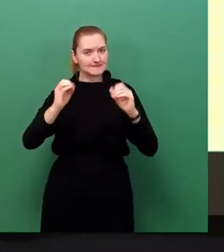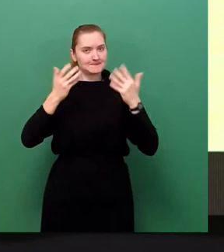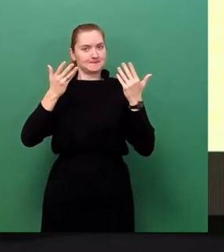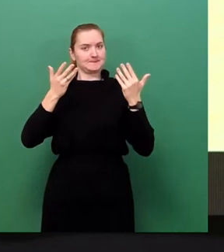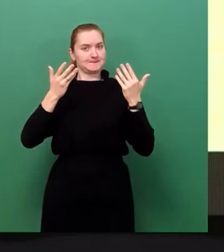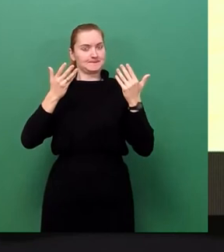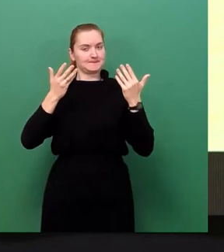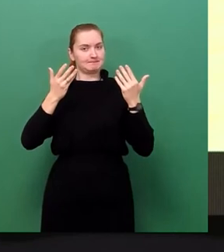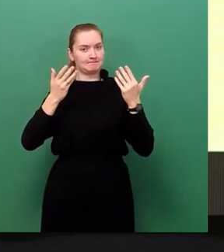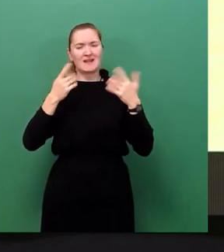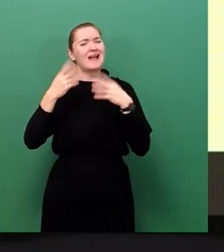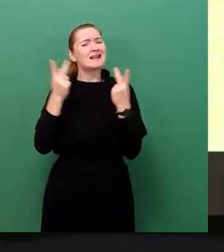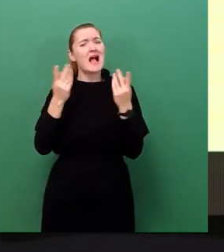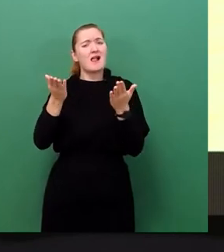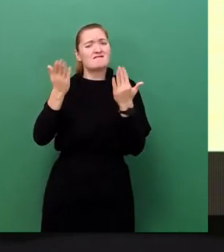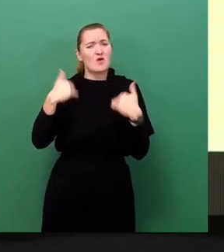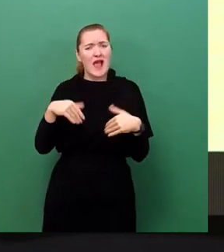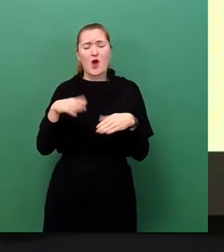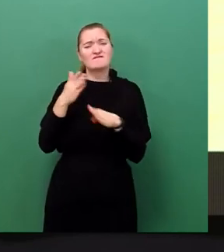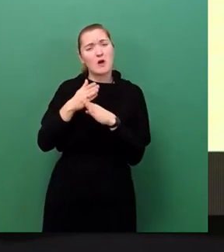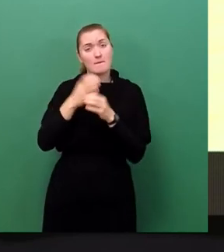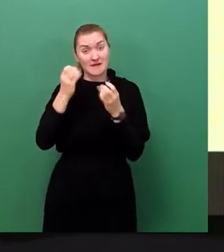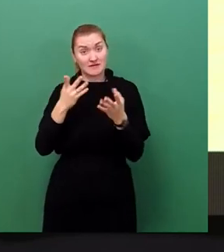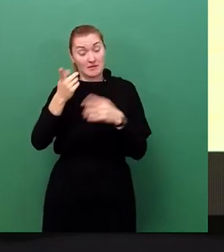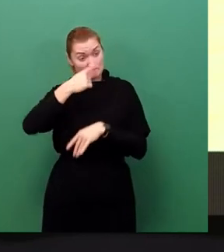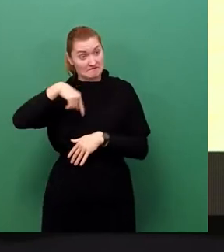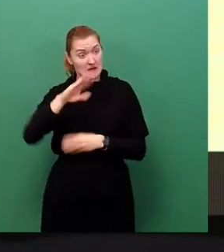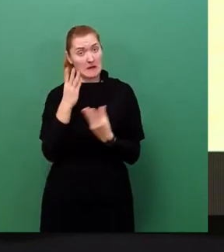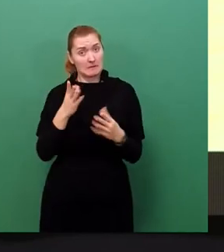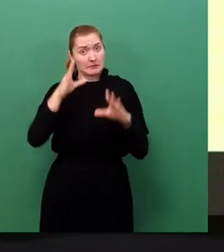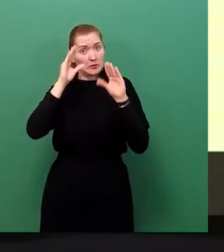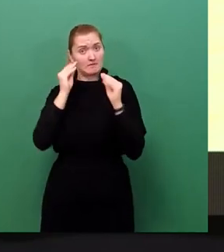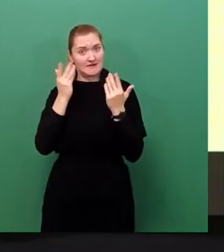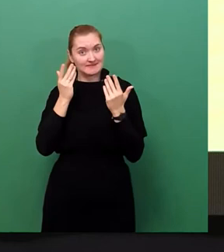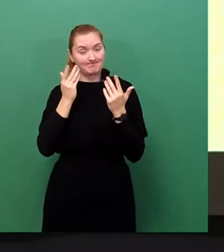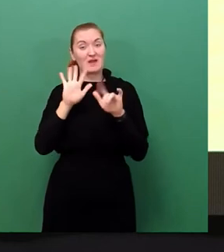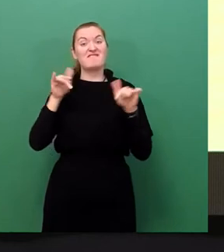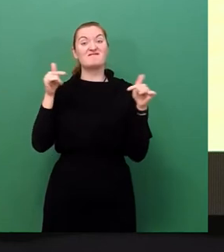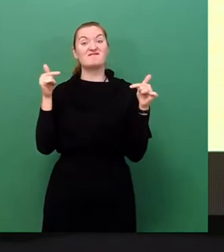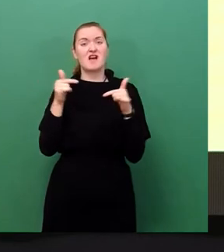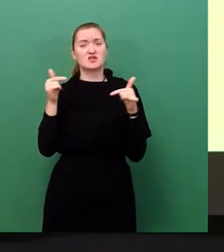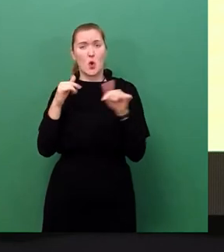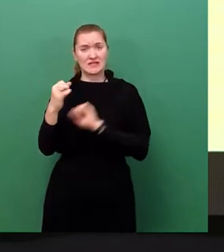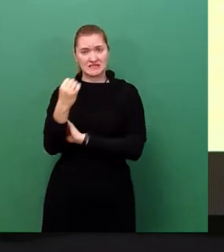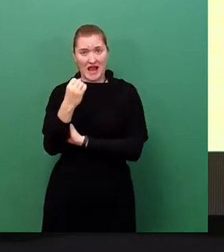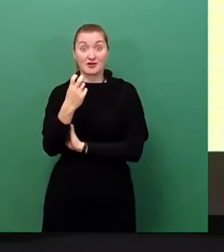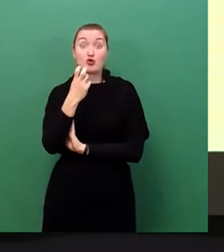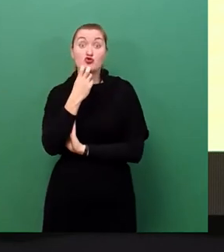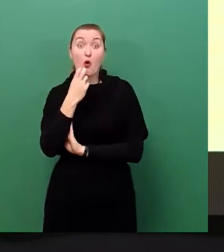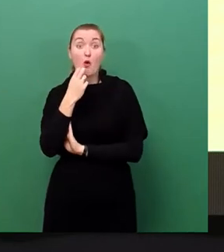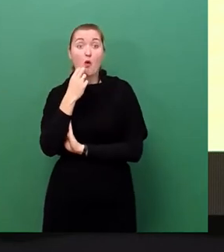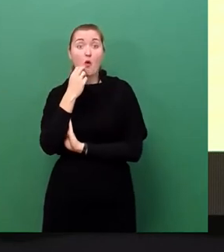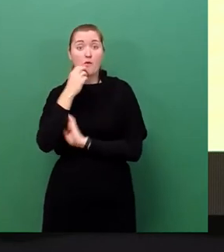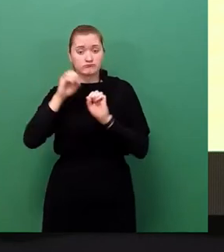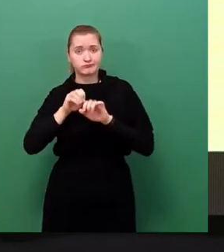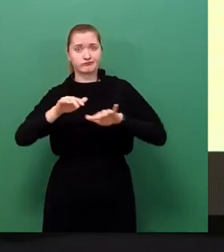seiner Ursache. Er hat uns gezeigt, wie elementar die Versorgungssicherheit mit Strom für unsere Gesellschaft ist. Es wurde sehr